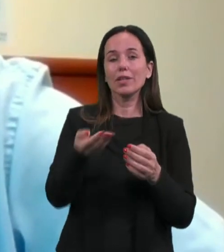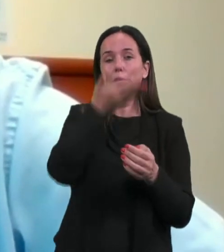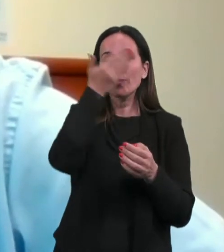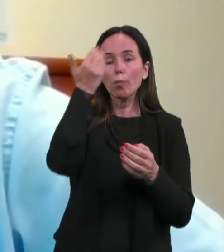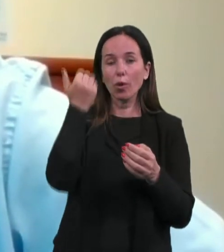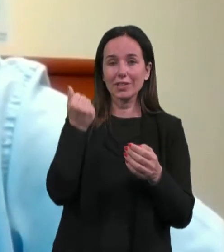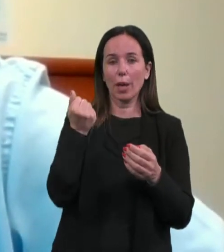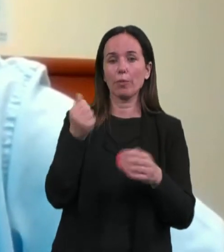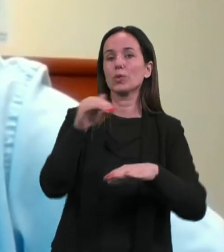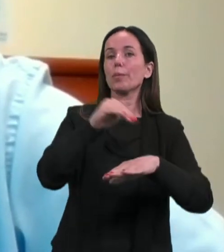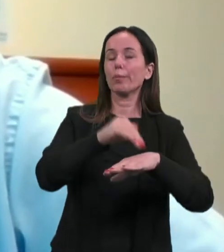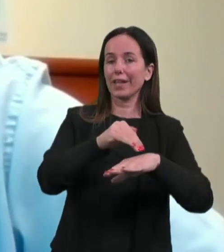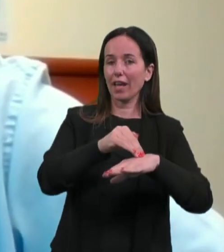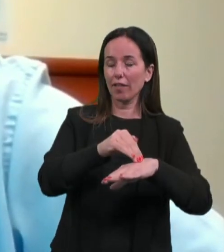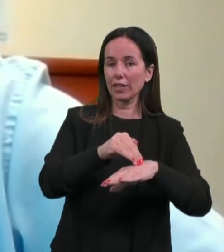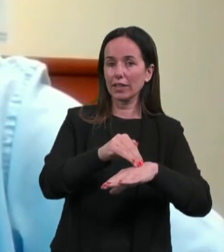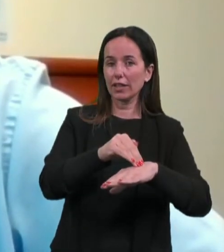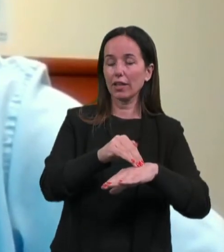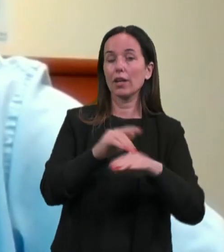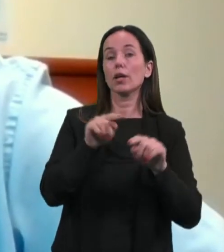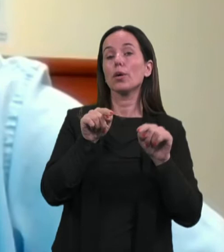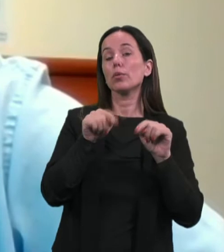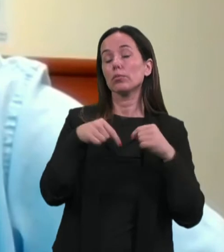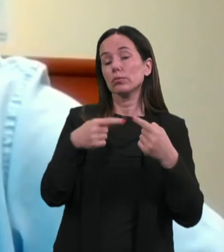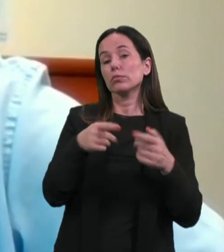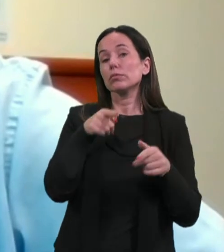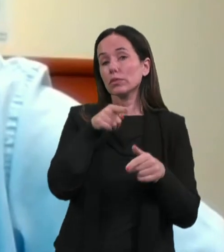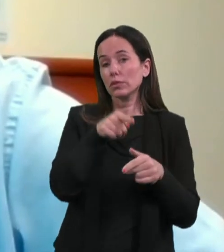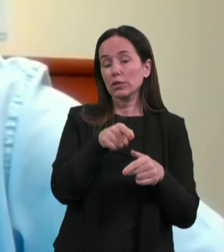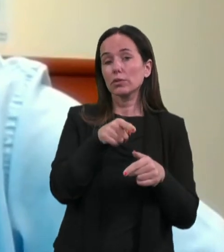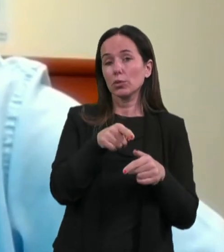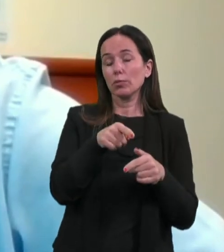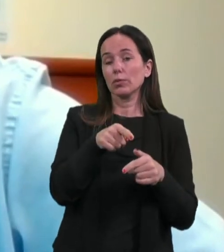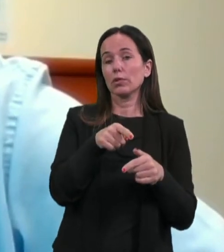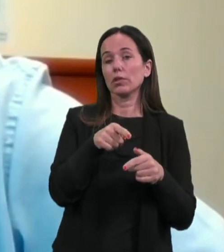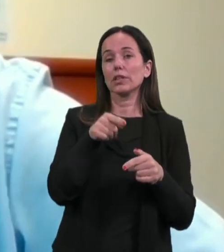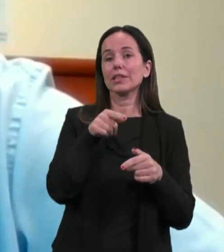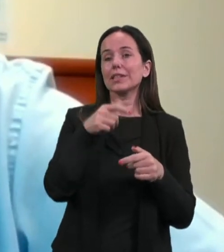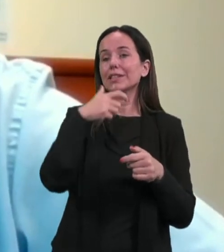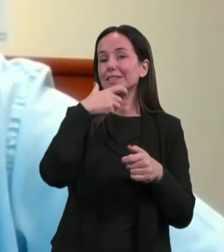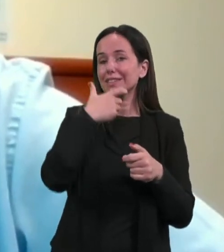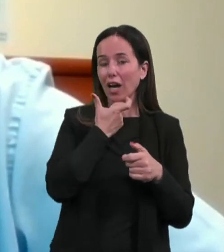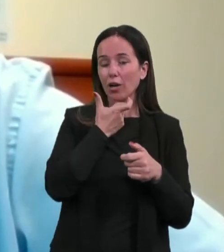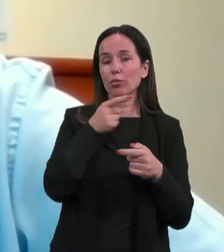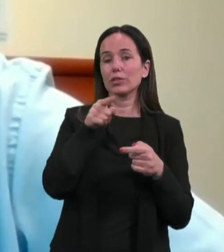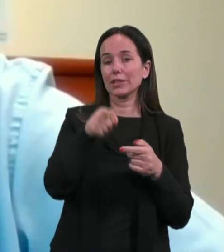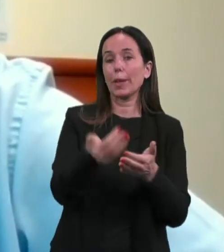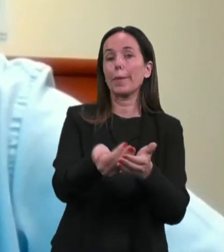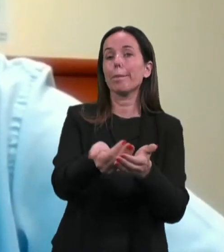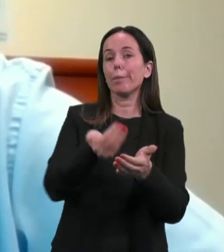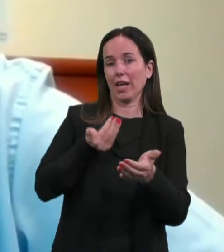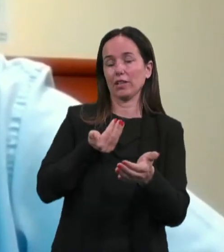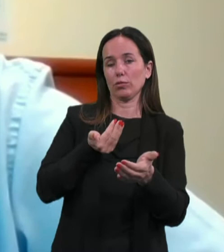prijaviti, potem apsolutno starost je tista, ki